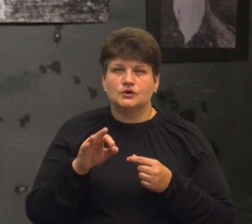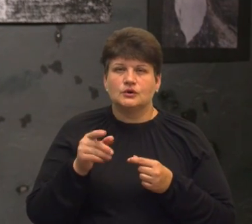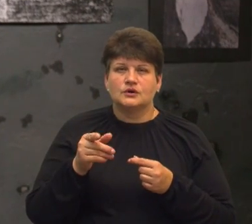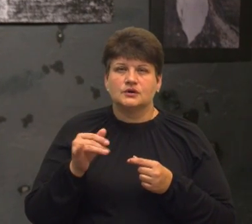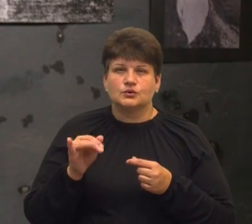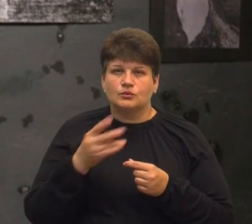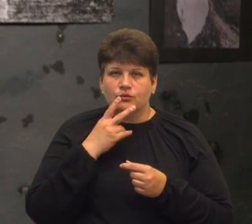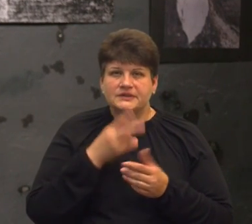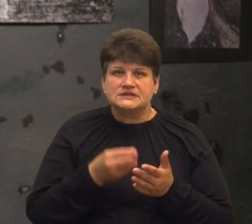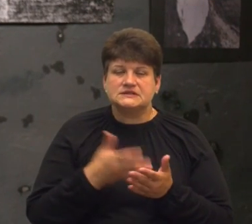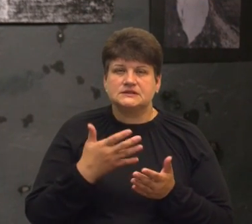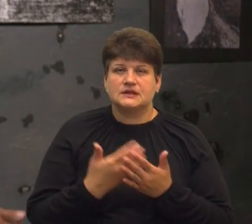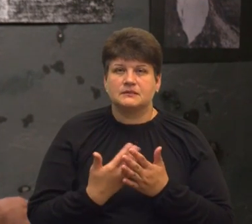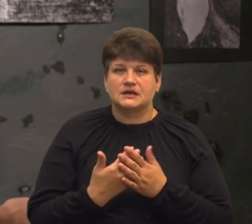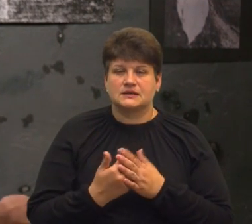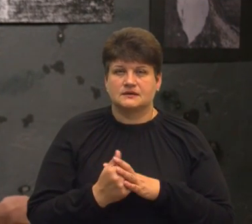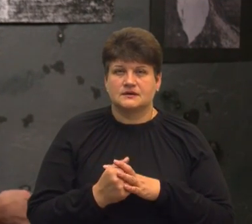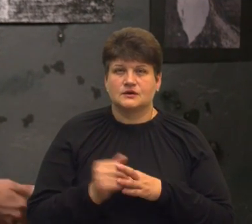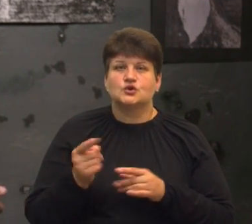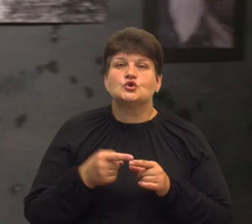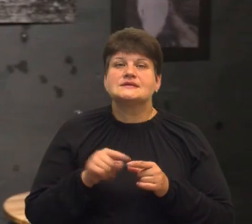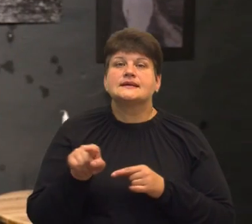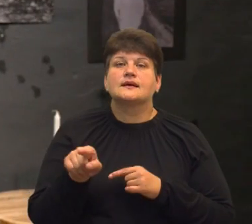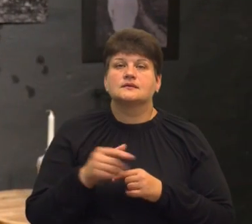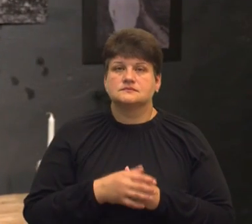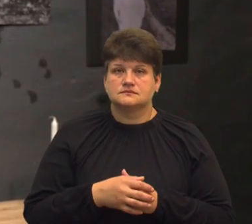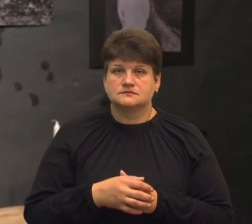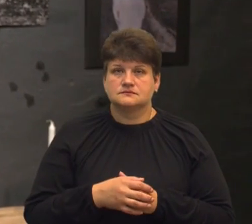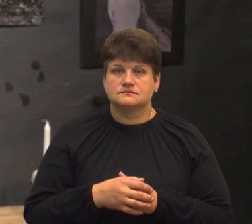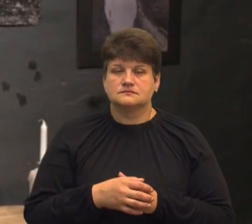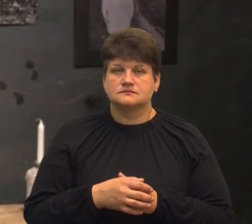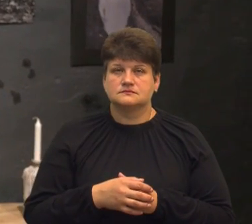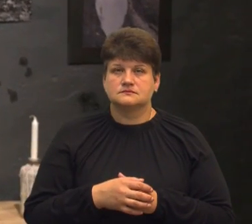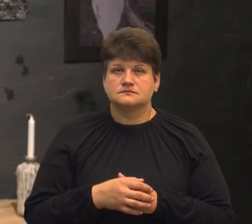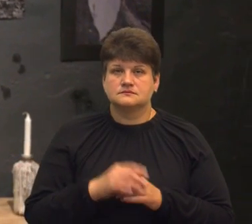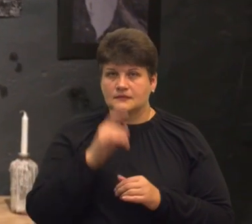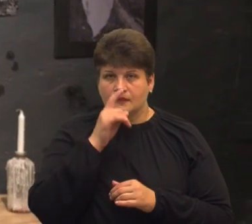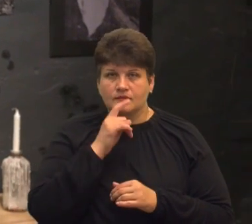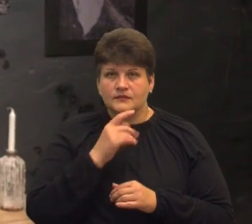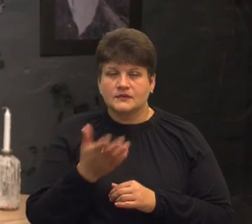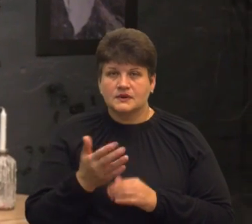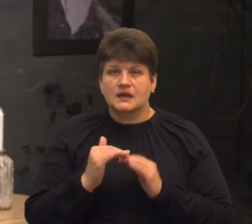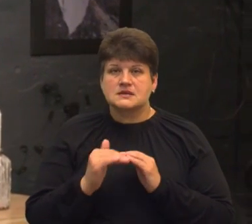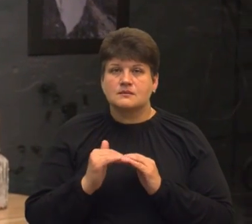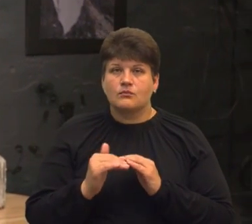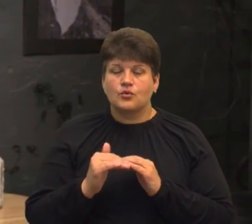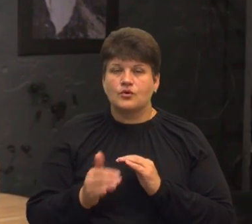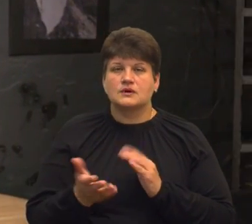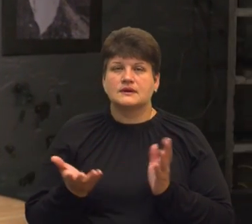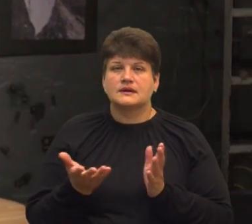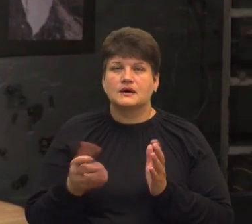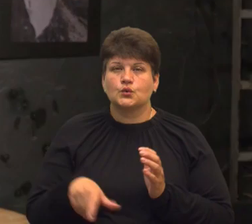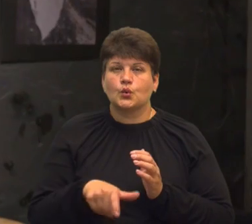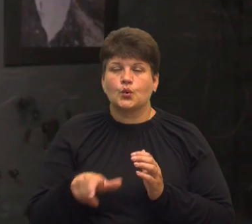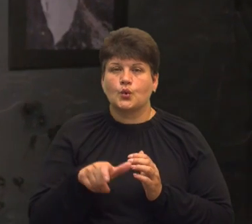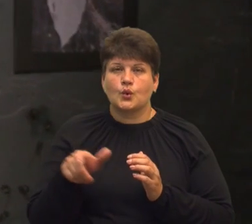якусь цінність. Ну, наприклад, от що це таке? Ну, непонятно, Ну, зрозуміло, якесь поле, тут якась дорога,